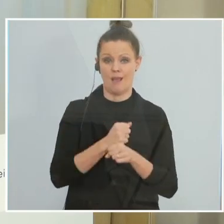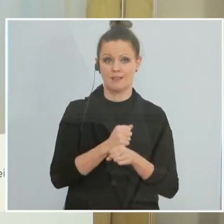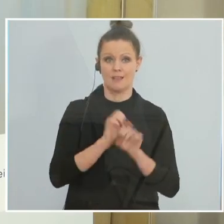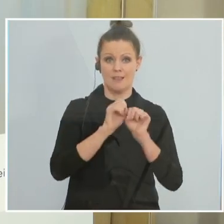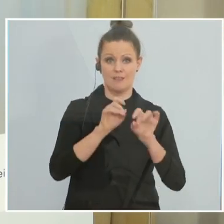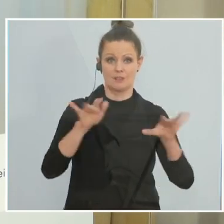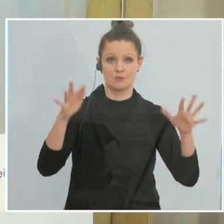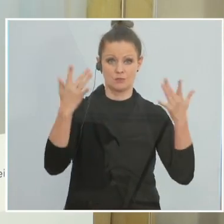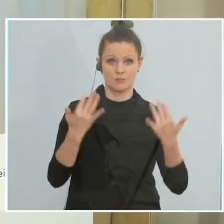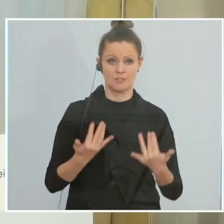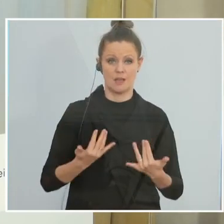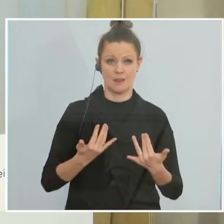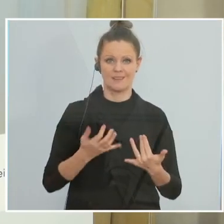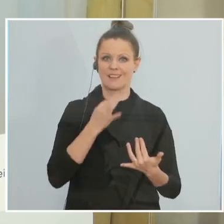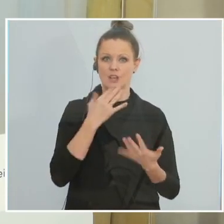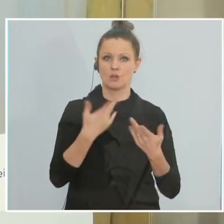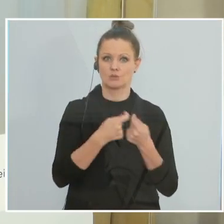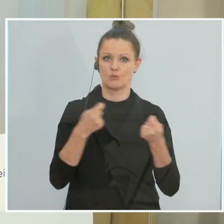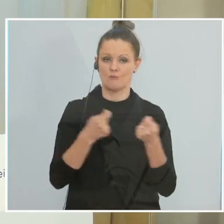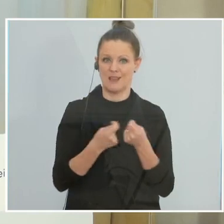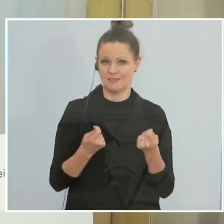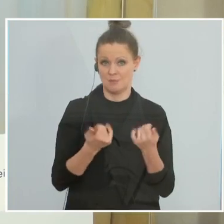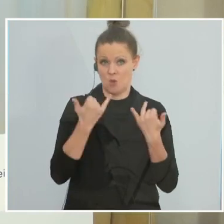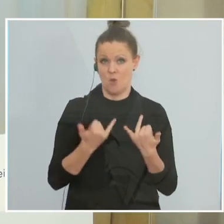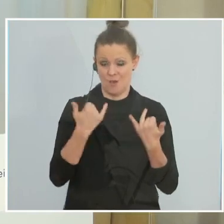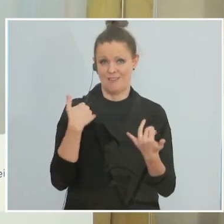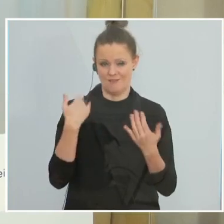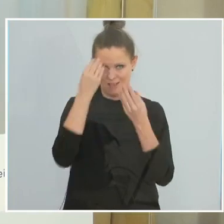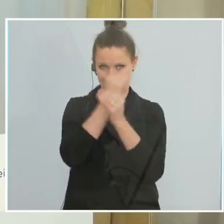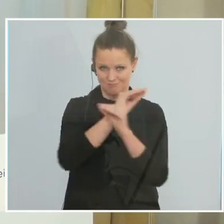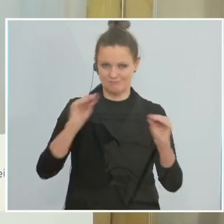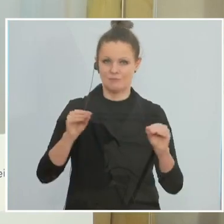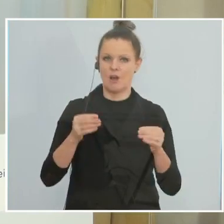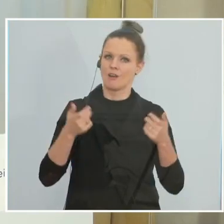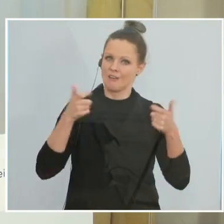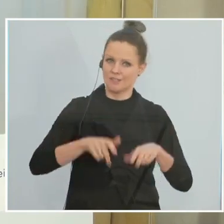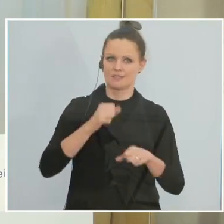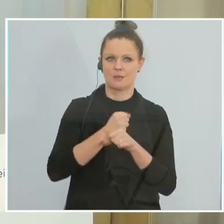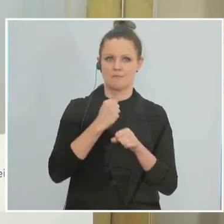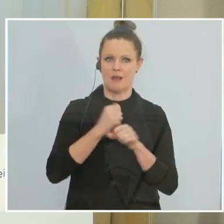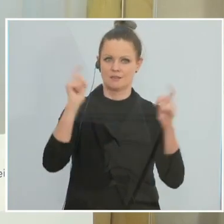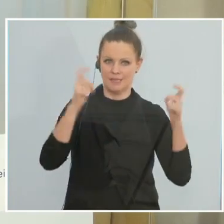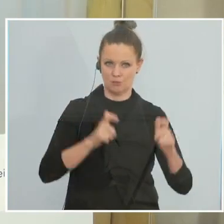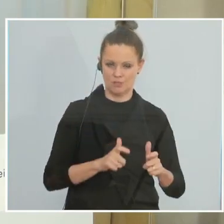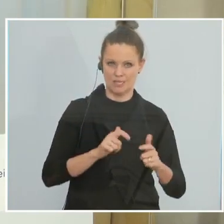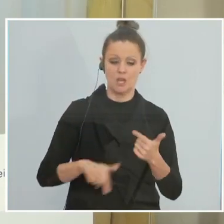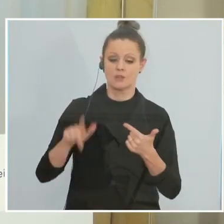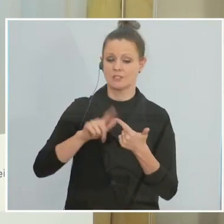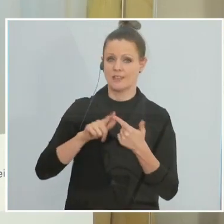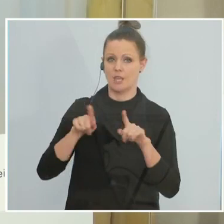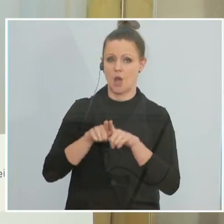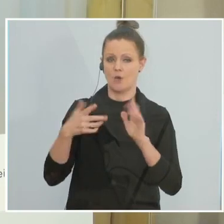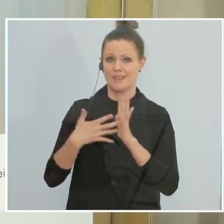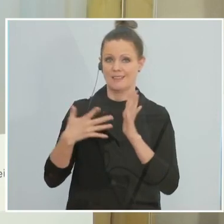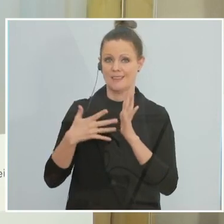Infektionszahlen mit genau diesen Maßnahmen, von denen wir auch heute gesprochen haben und die wir festgelegt haben, zu reduzieren. Zweitens die